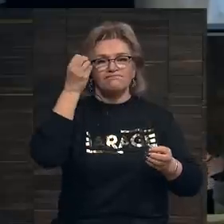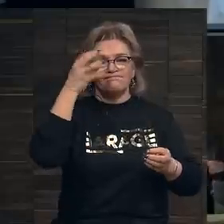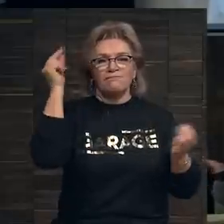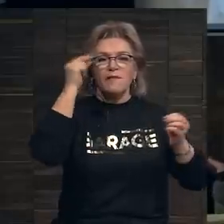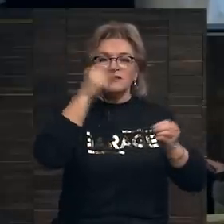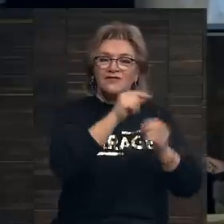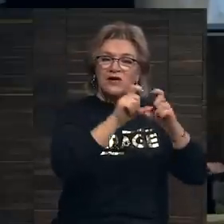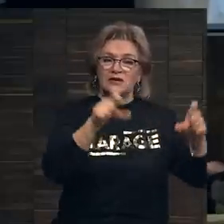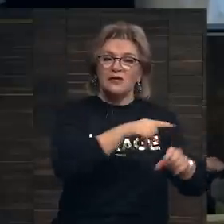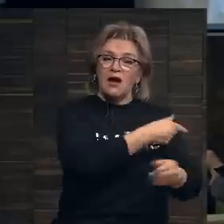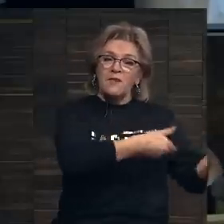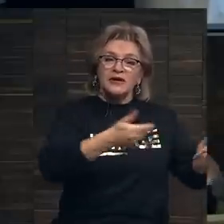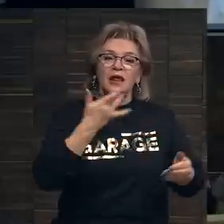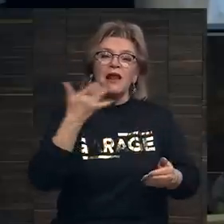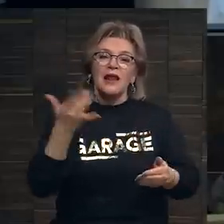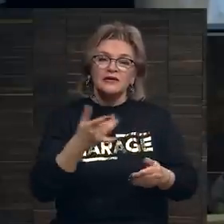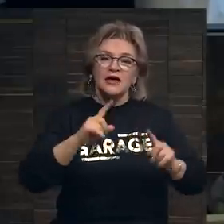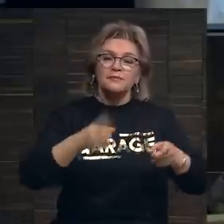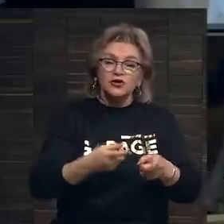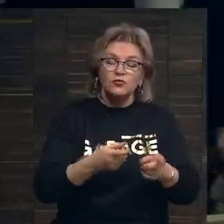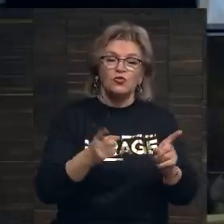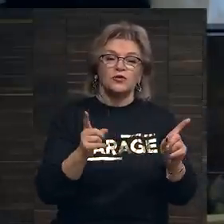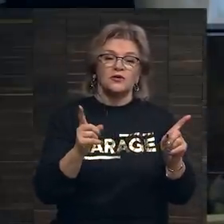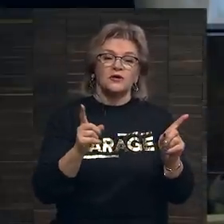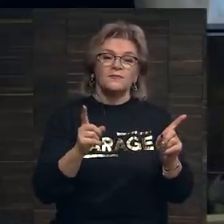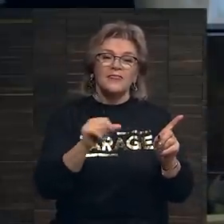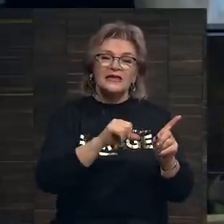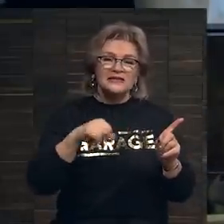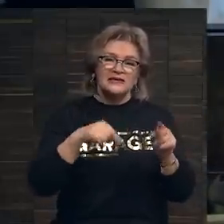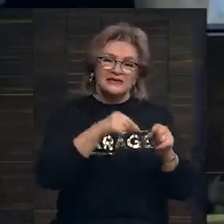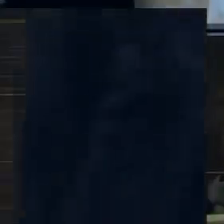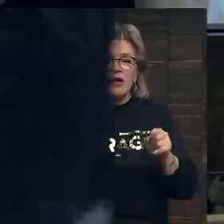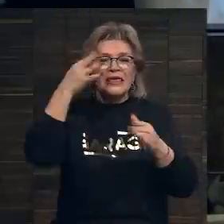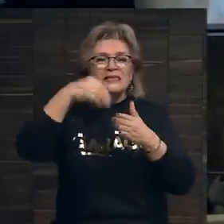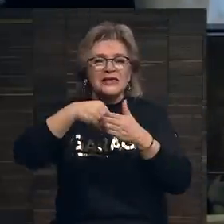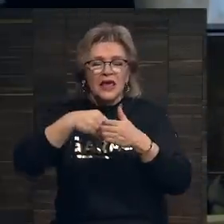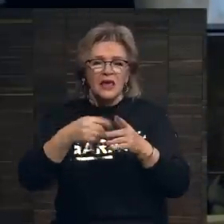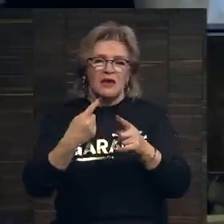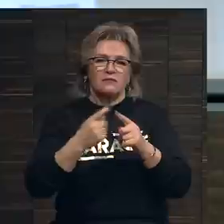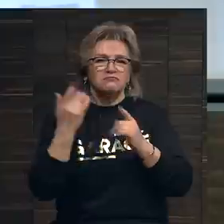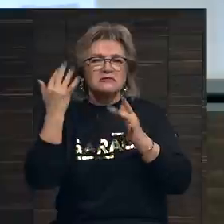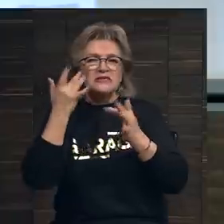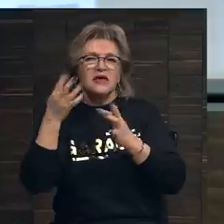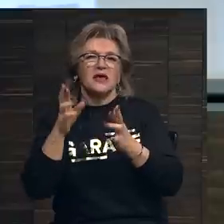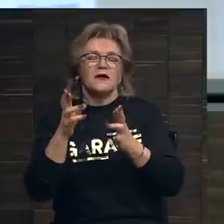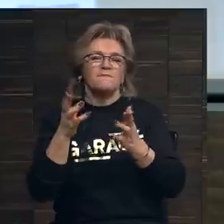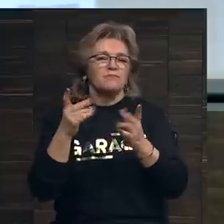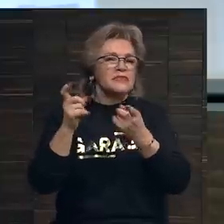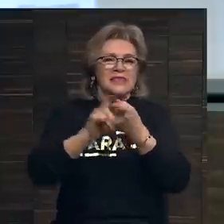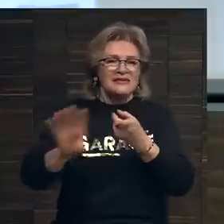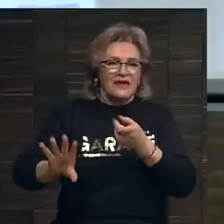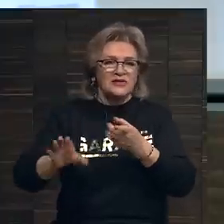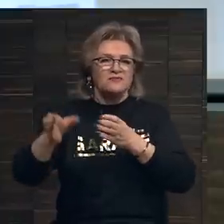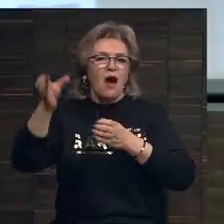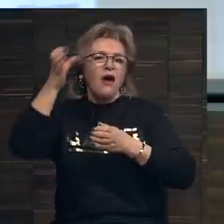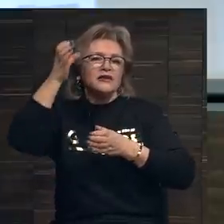И меня пригласили сюда с лекцией именно потому, что сама идея независимого